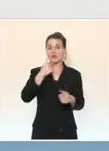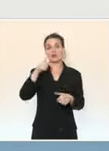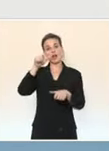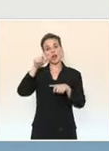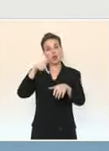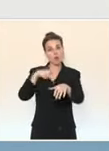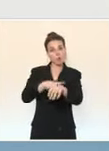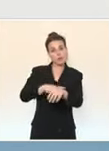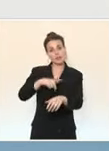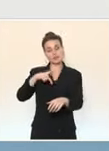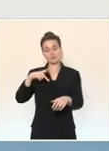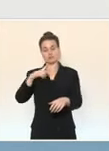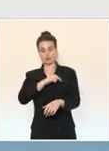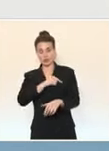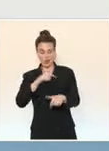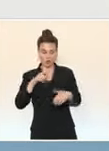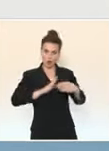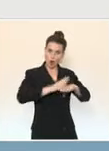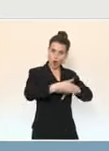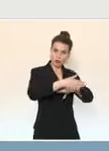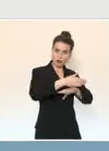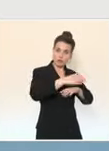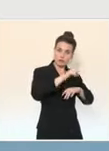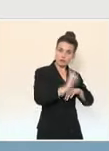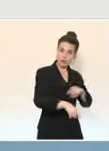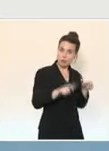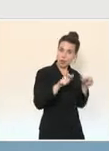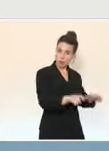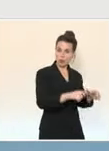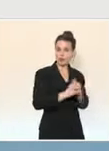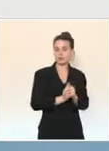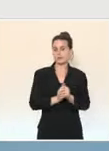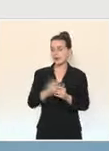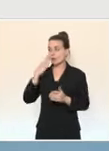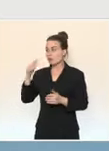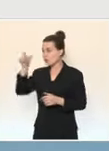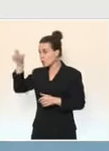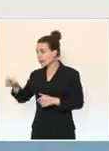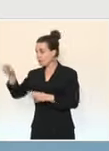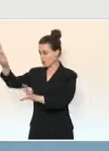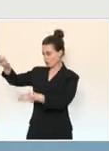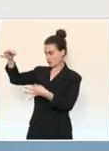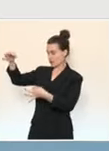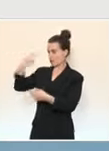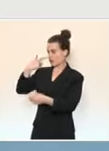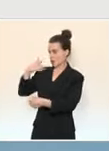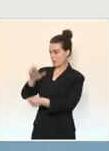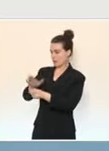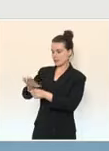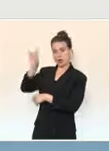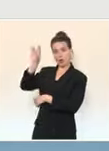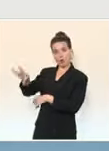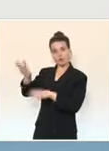La compagnie aérienne pourra refuser aux voyageurs d'embarquer si ces justificatifs apportés ne sont pas jugés probants. A l'arrivée,